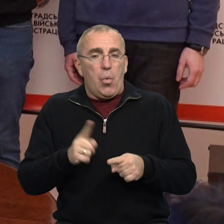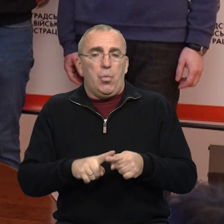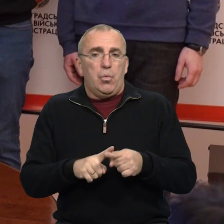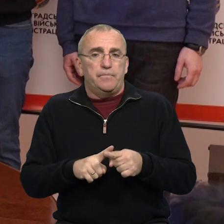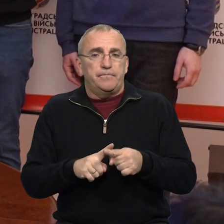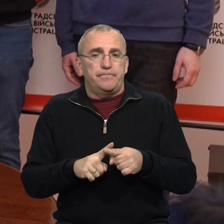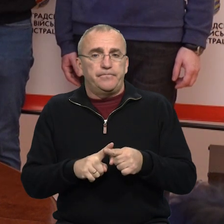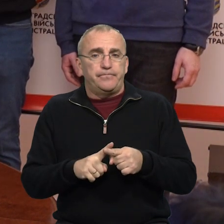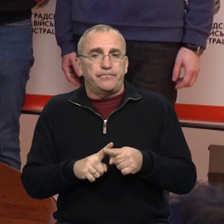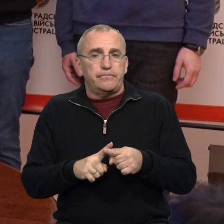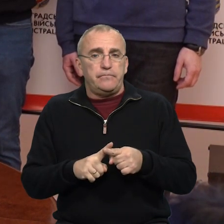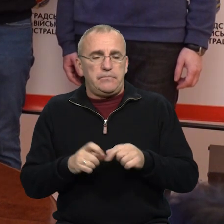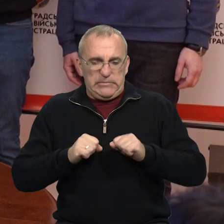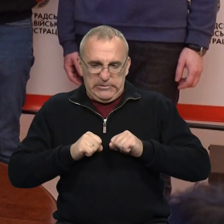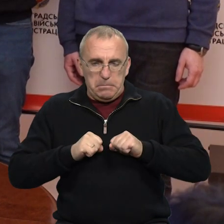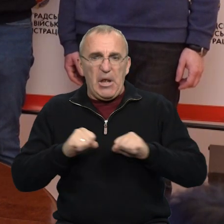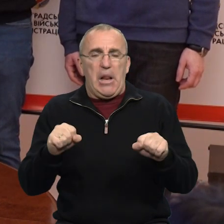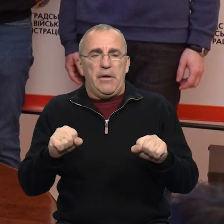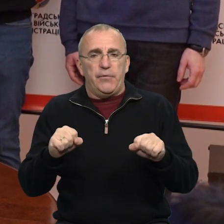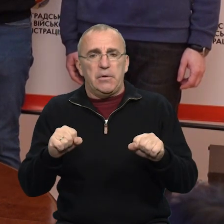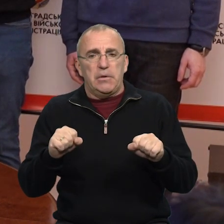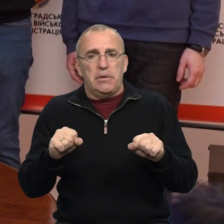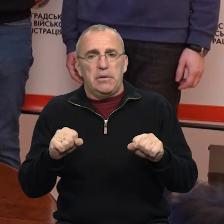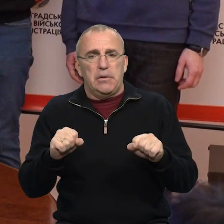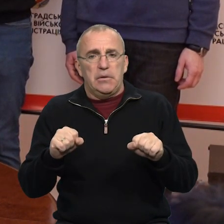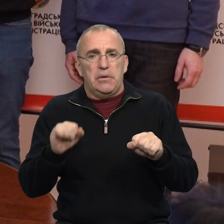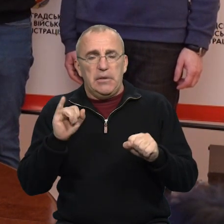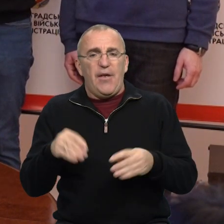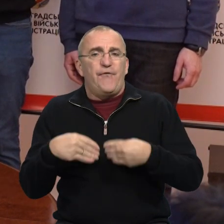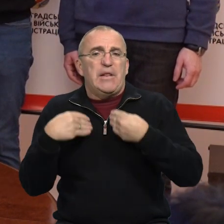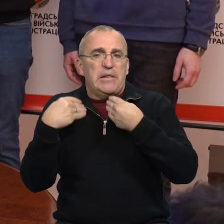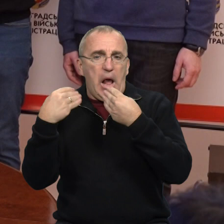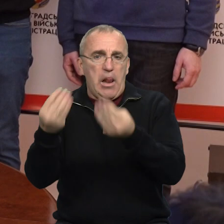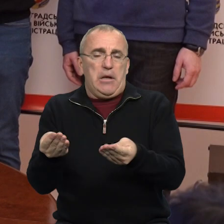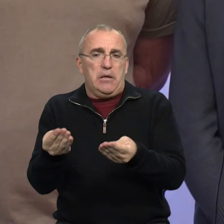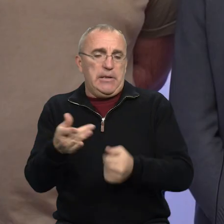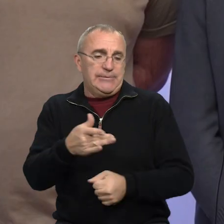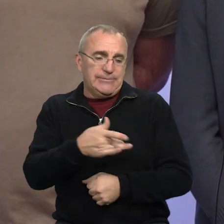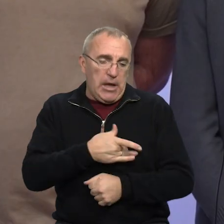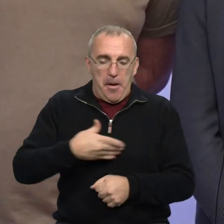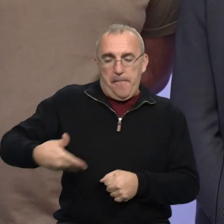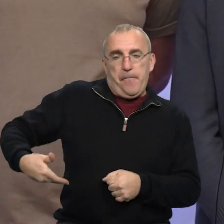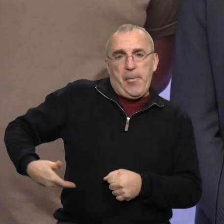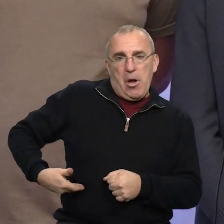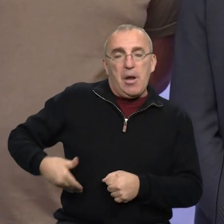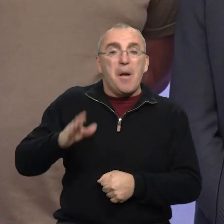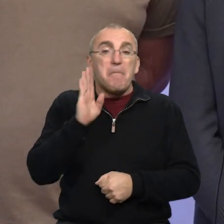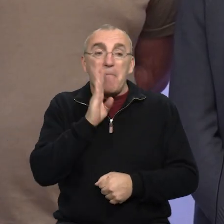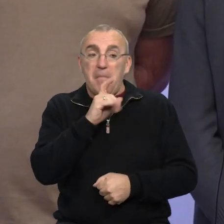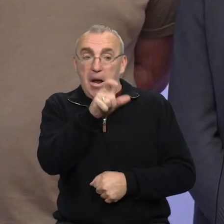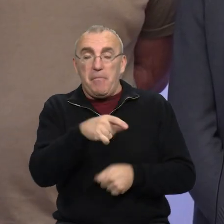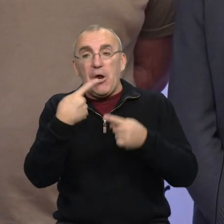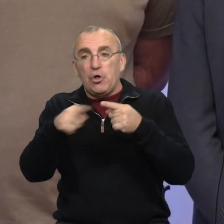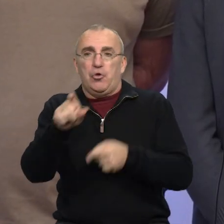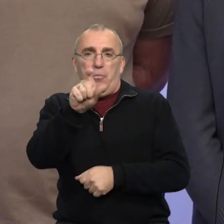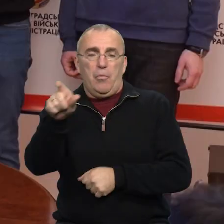сміливість і віддали серце і печінку мами